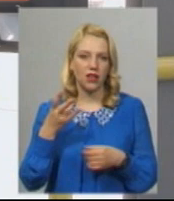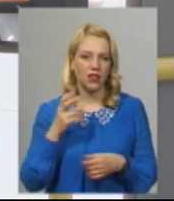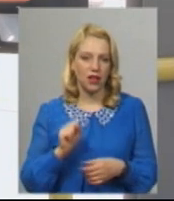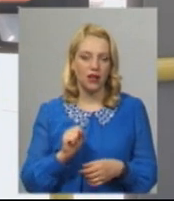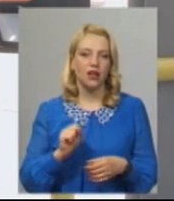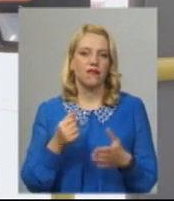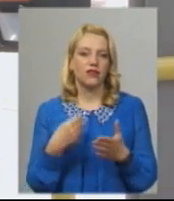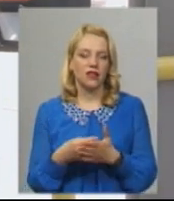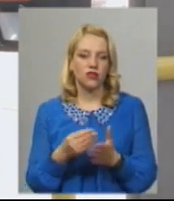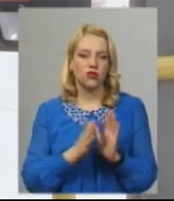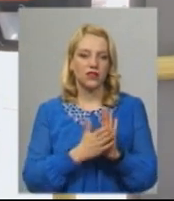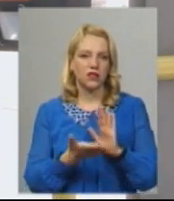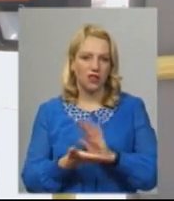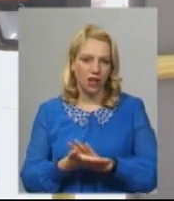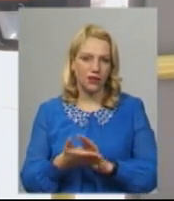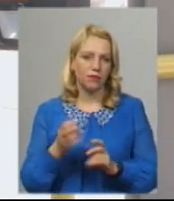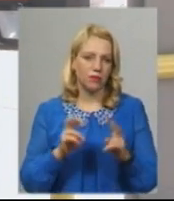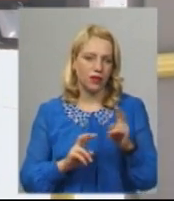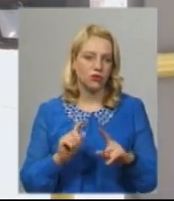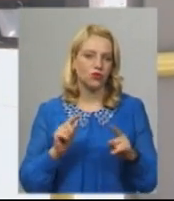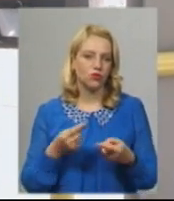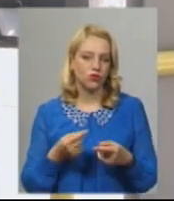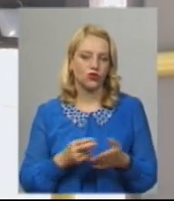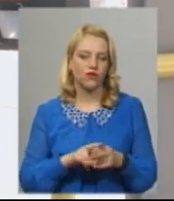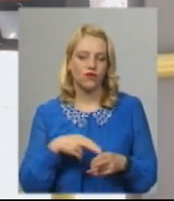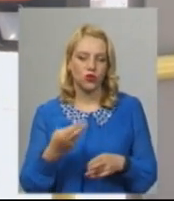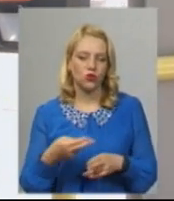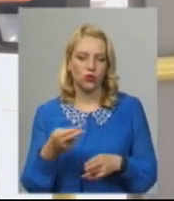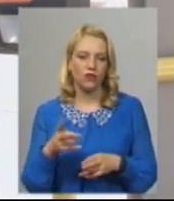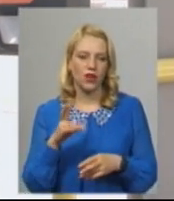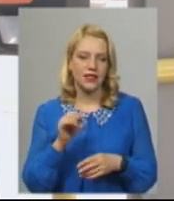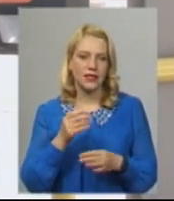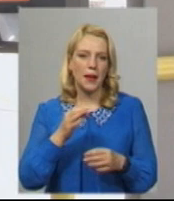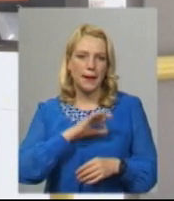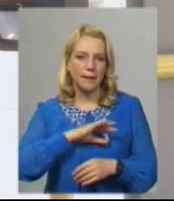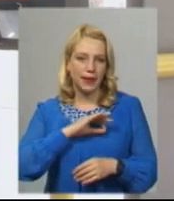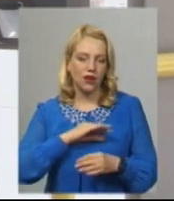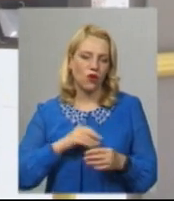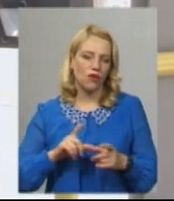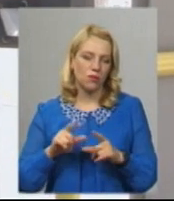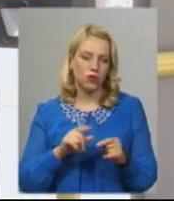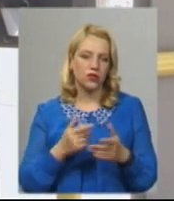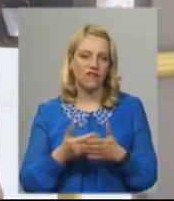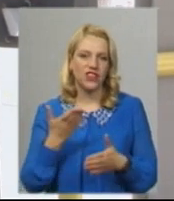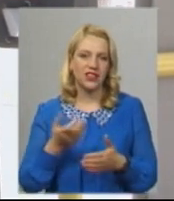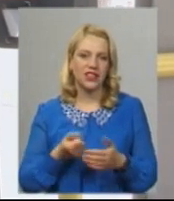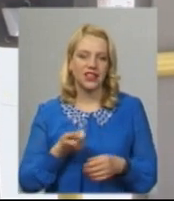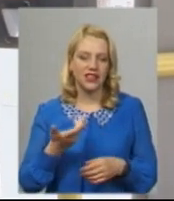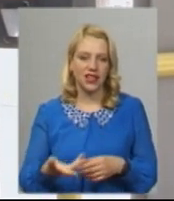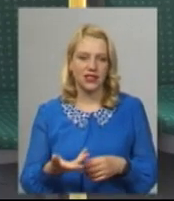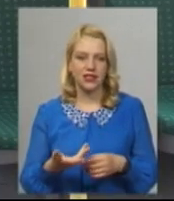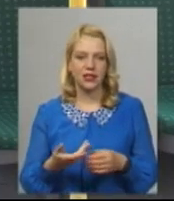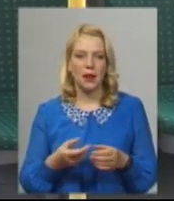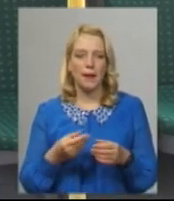фінансовий стан підприємства Тому що відшкодування за пільговий проїзд йде від кількості проданих платних